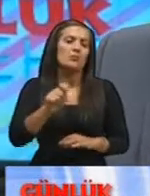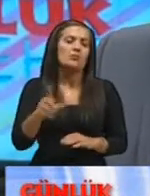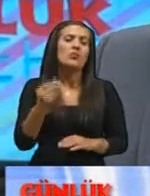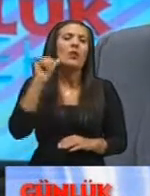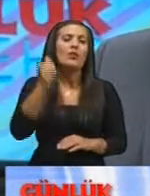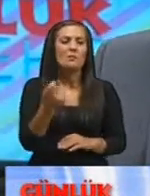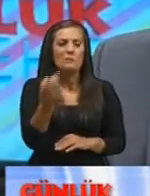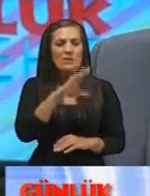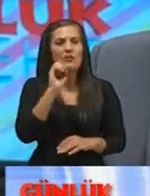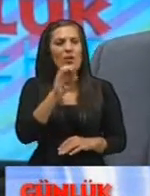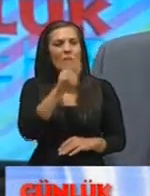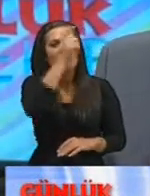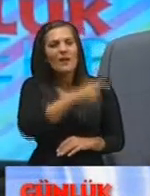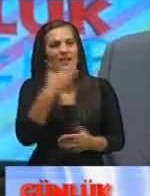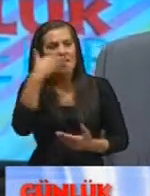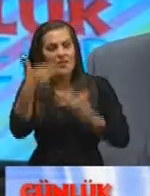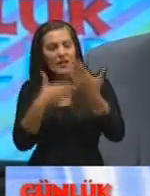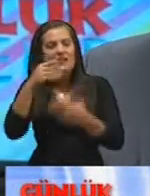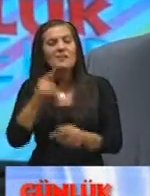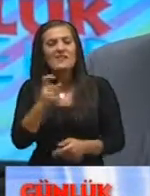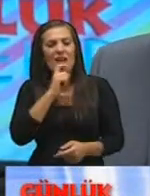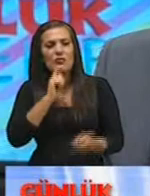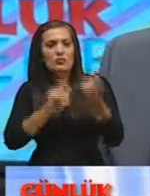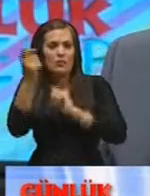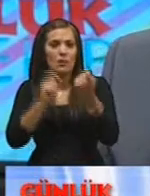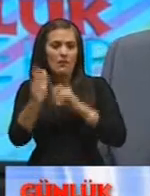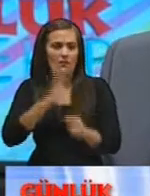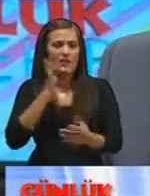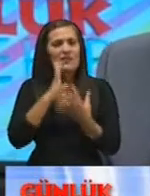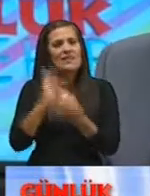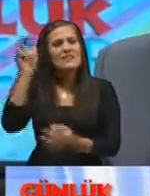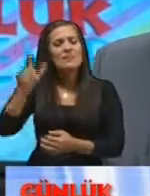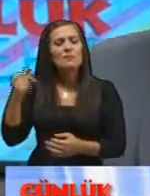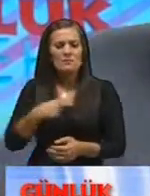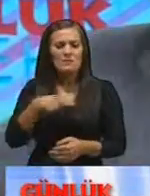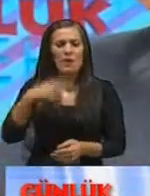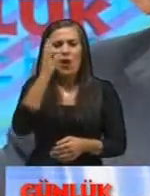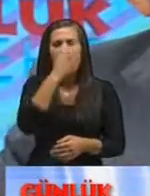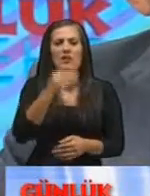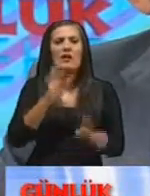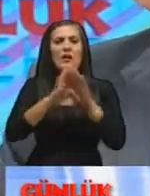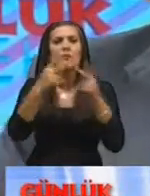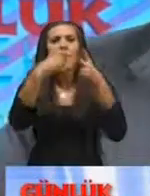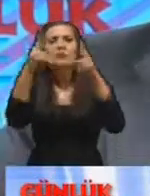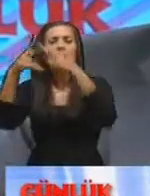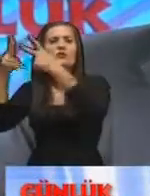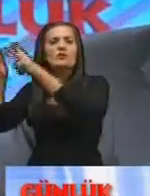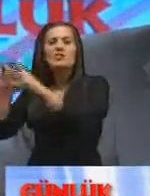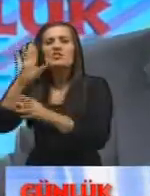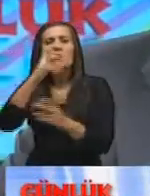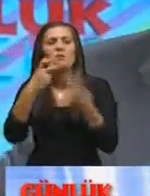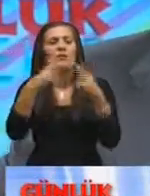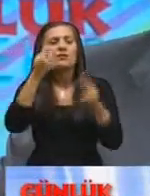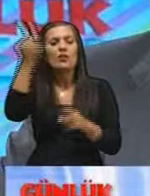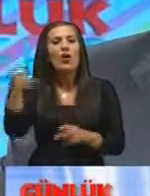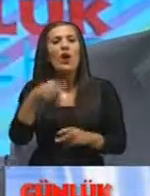demin eğitmenimizin bahsettiği gibi yanlış uygulamalar da var insanlar bize kolaylık olsun diye kapıyı pencereye açıyor camları kırıyorlar